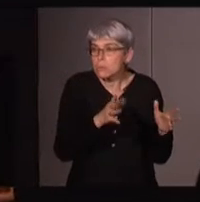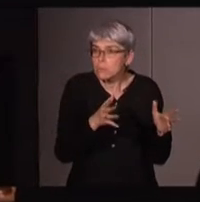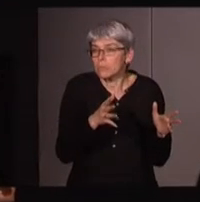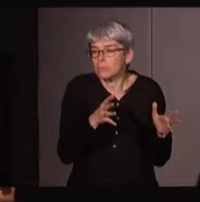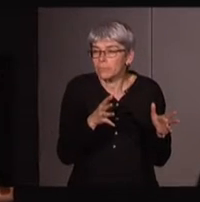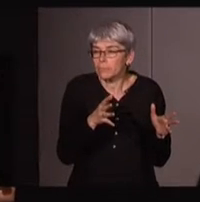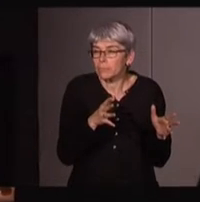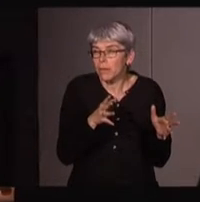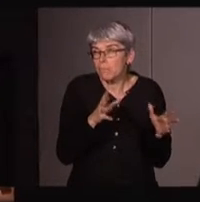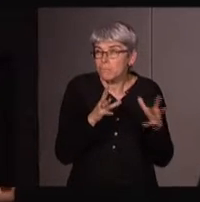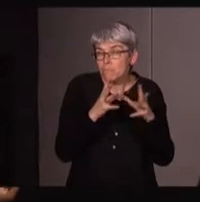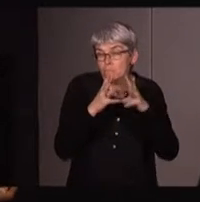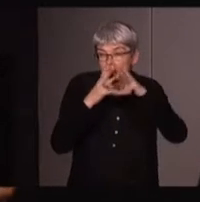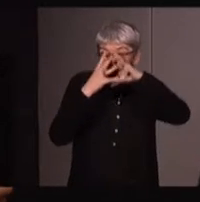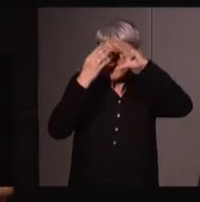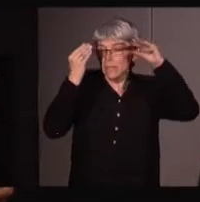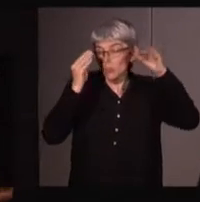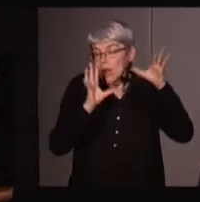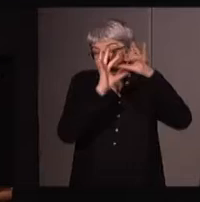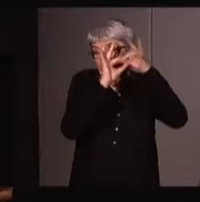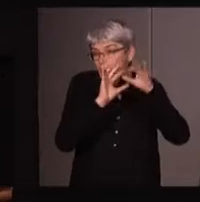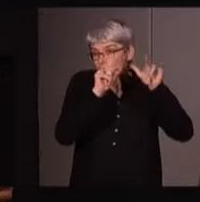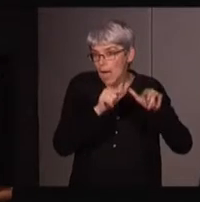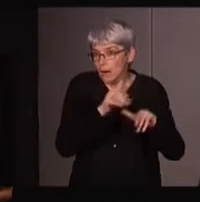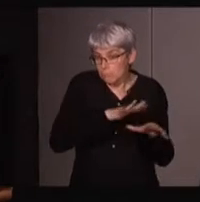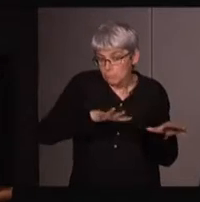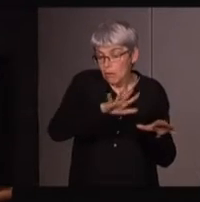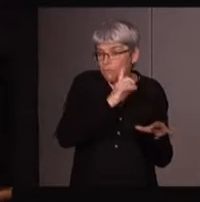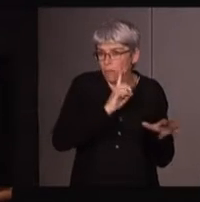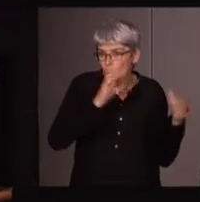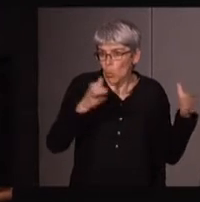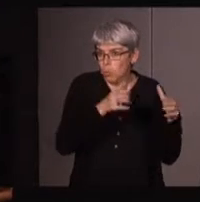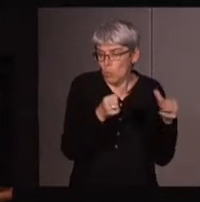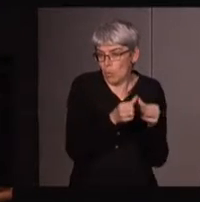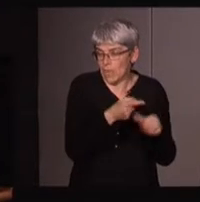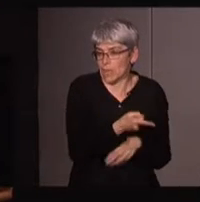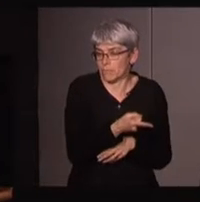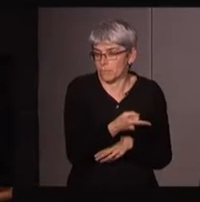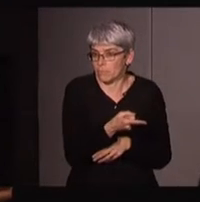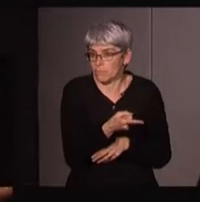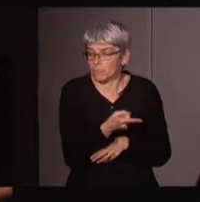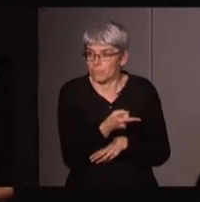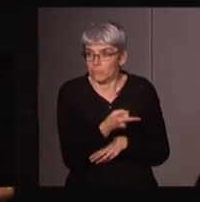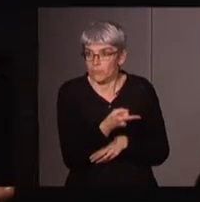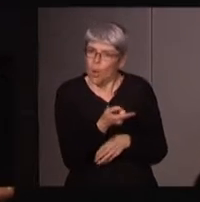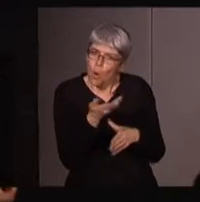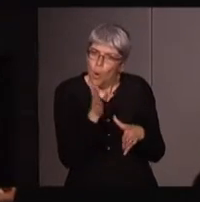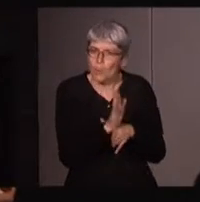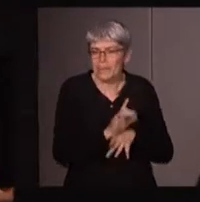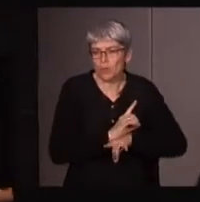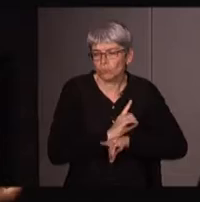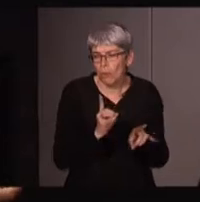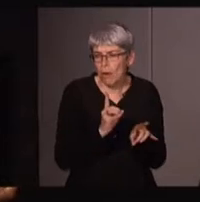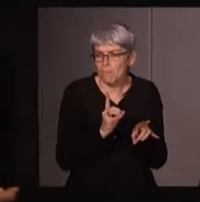avec une quelconque spiritualité dans ces mouvements-là. Et ces écoféministes néo-payennes appartiennent, mais ne sont pas représentatives,